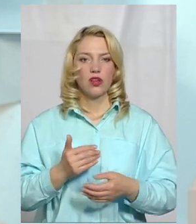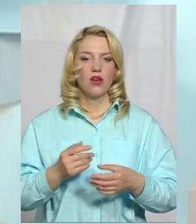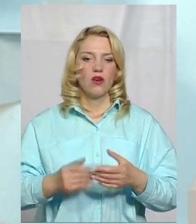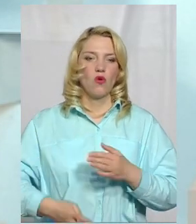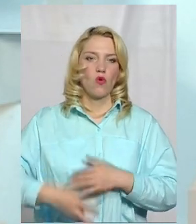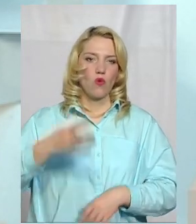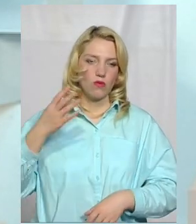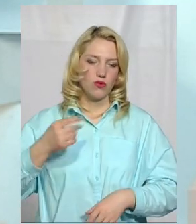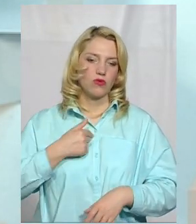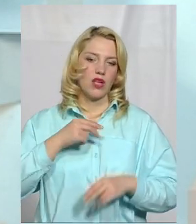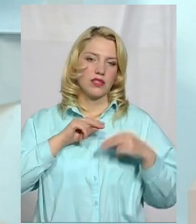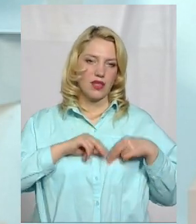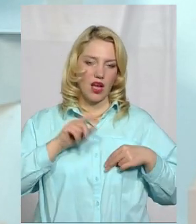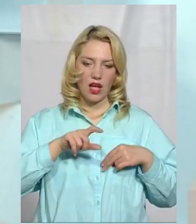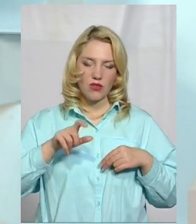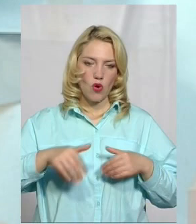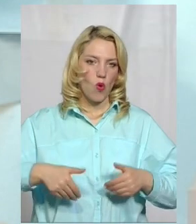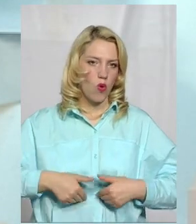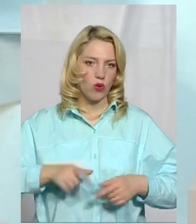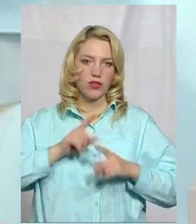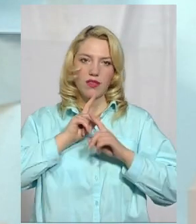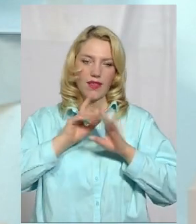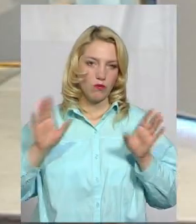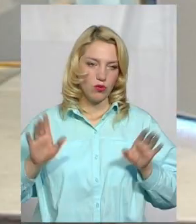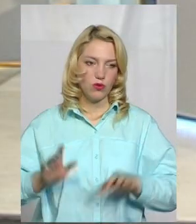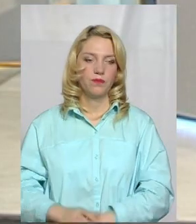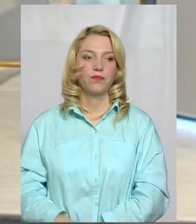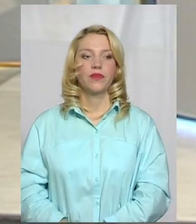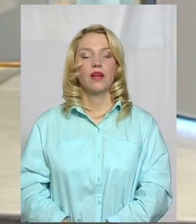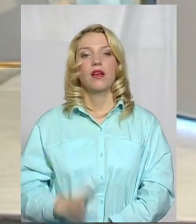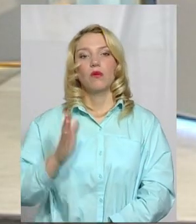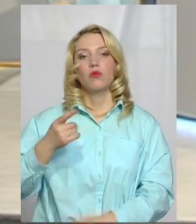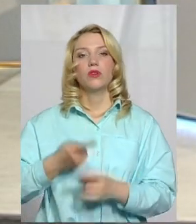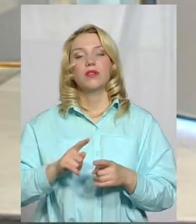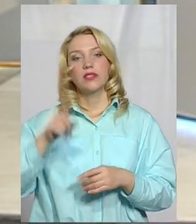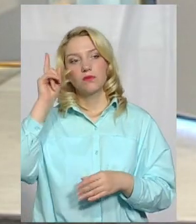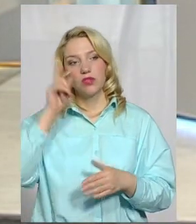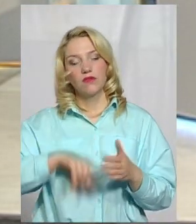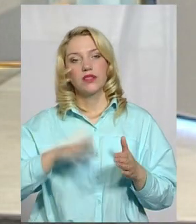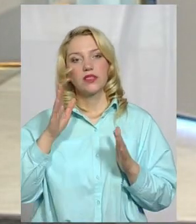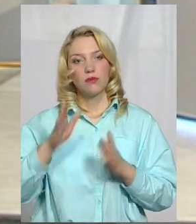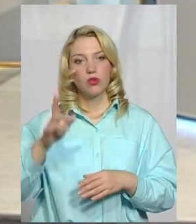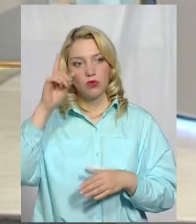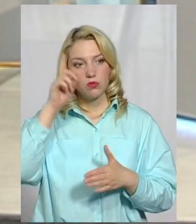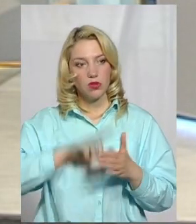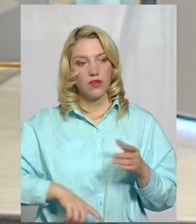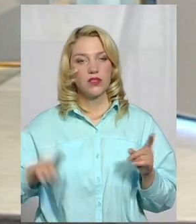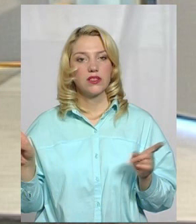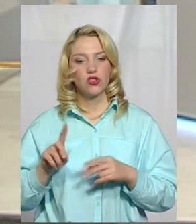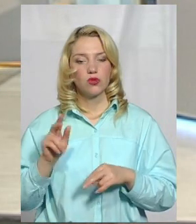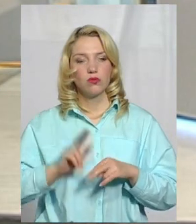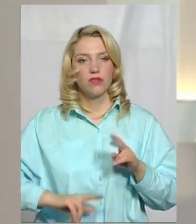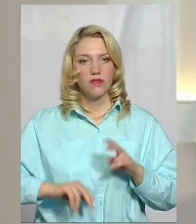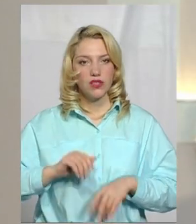у нас кадрового голоду не буде. Будемо на це сподіватися. І будемо сподіватися, що